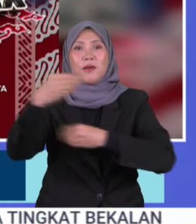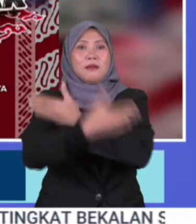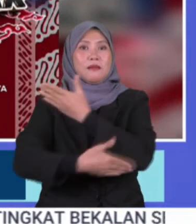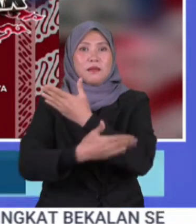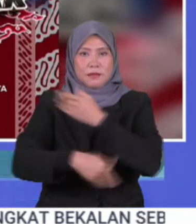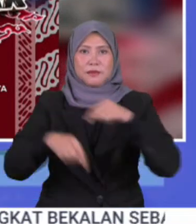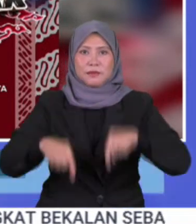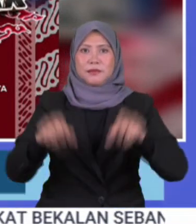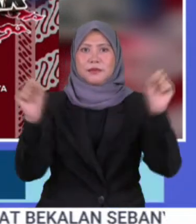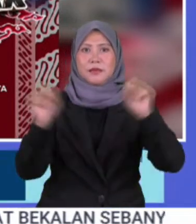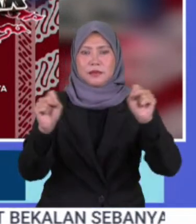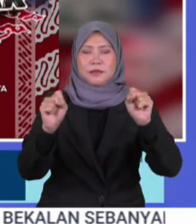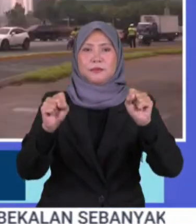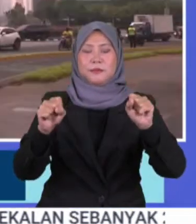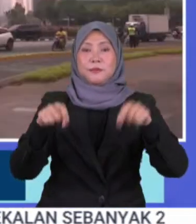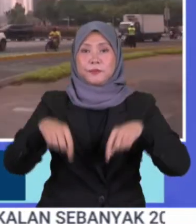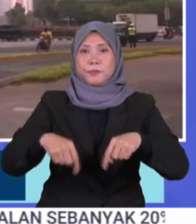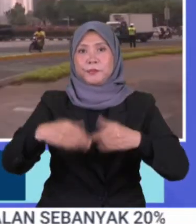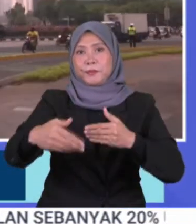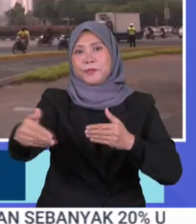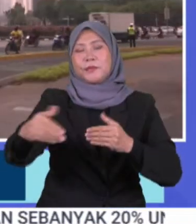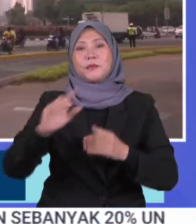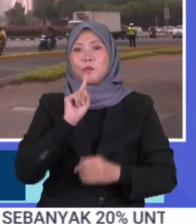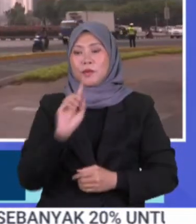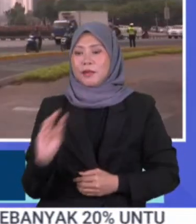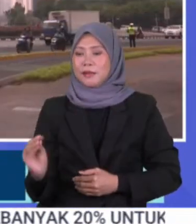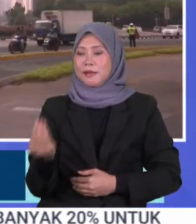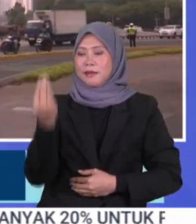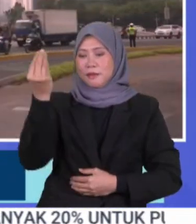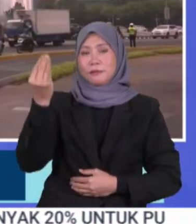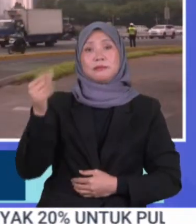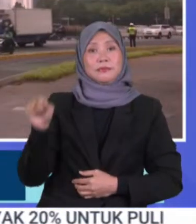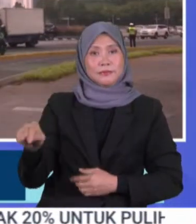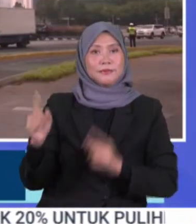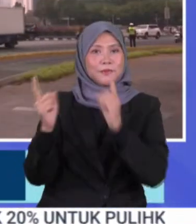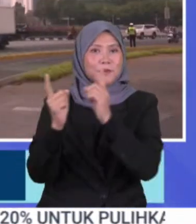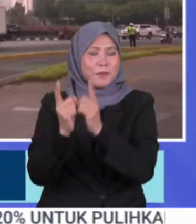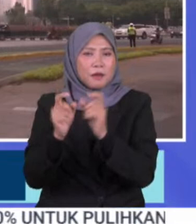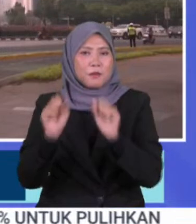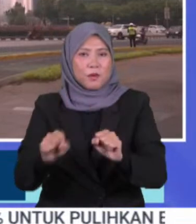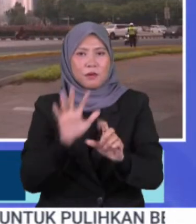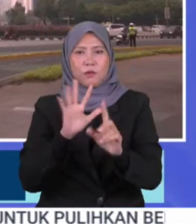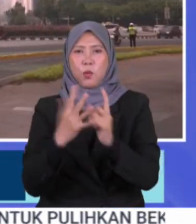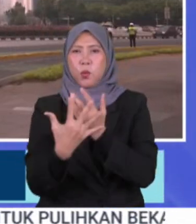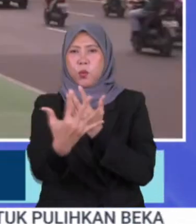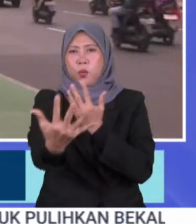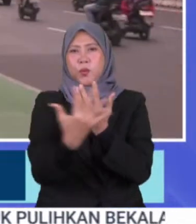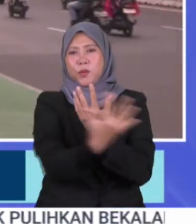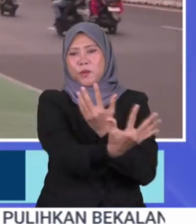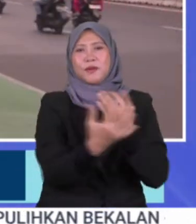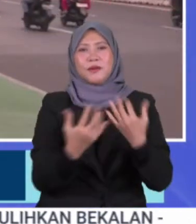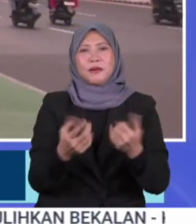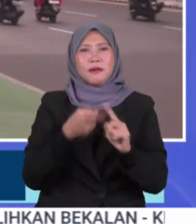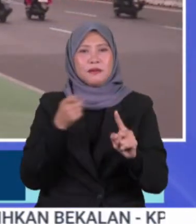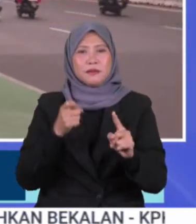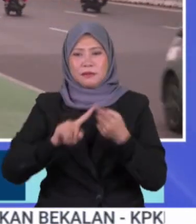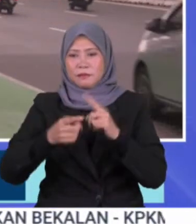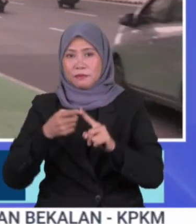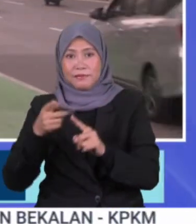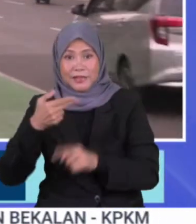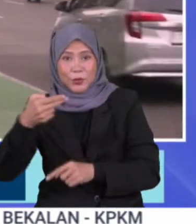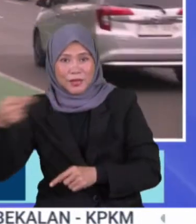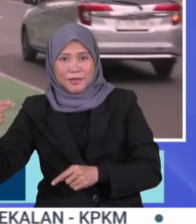selasa ini Berlangsung di Jakarta, Indonesia, Datuk Seri Anwar berharap dapat bertemu seramai mungkin sahabat dari publik itu